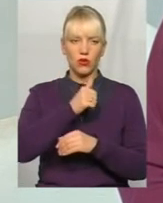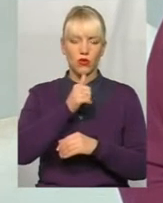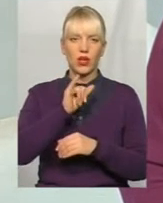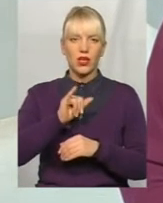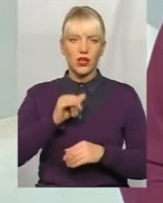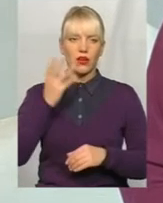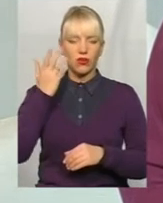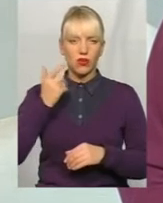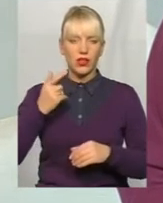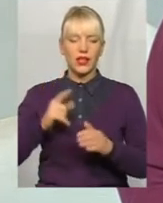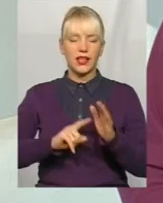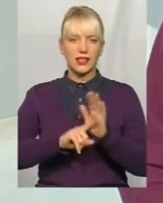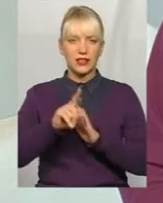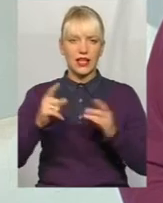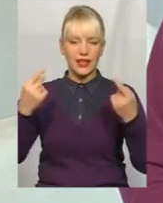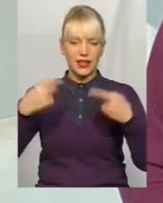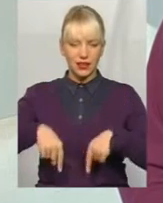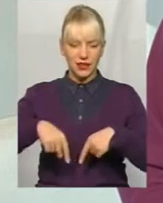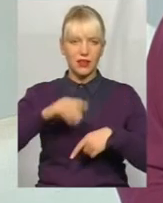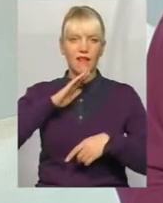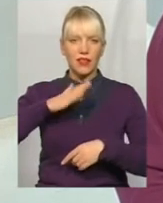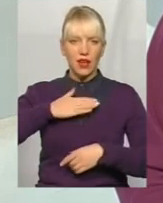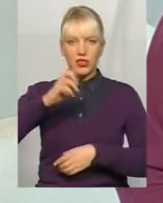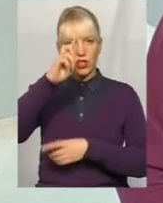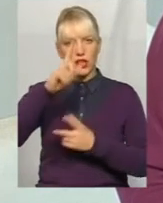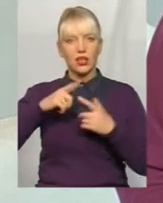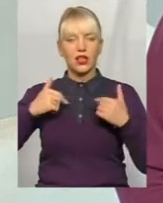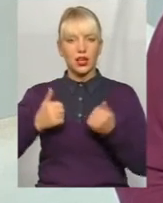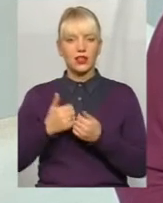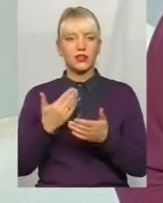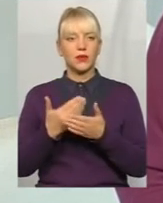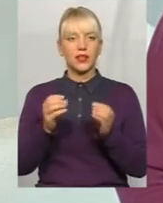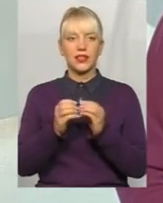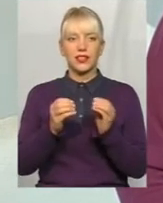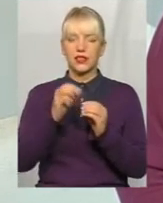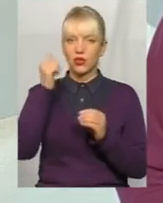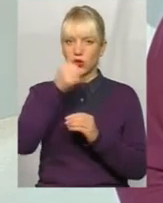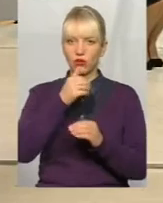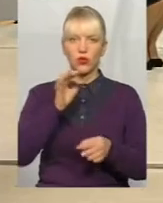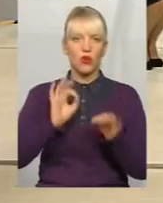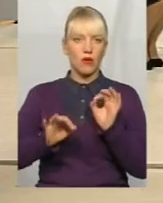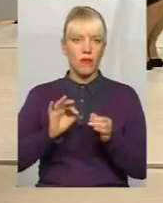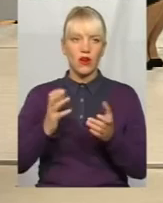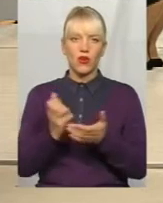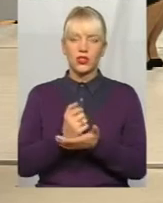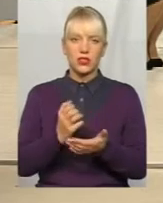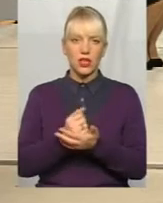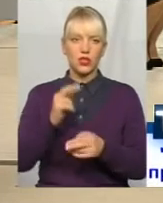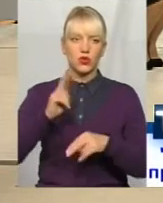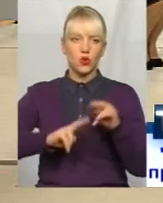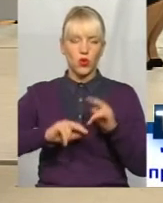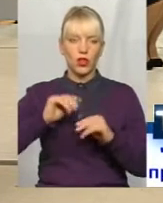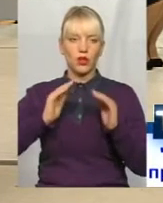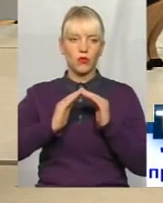коли настала криза в нашій країні, буквально років 10 нормально заробляли, строїли будинки,